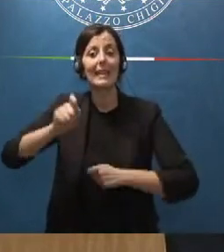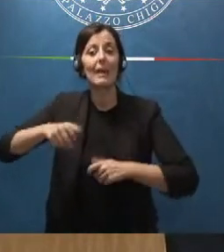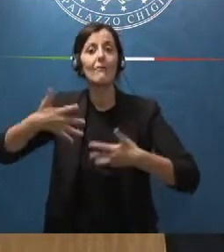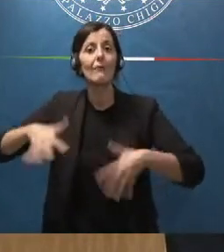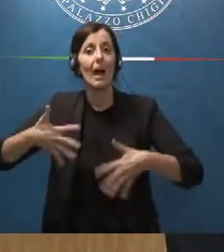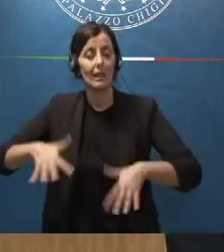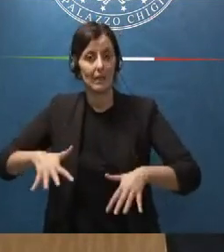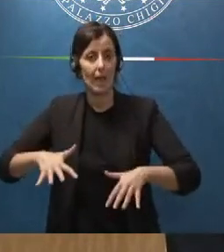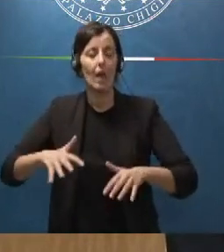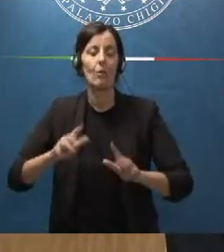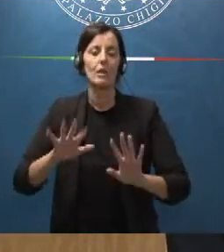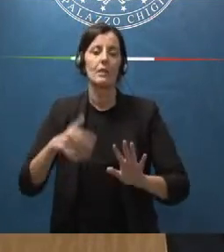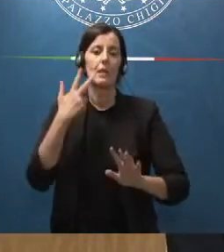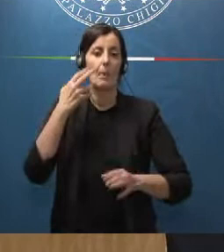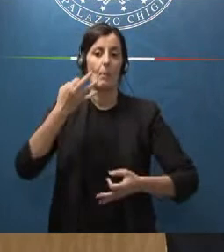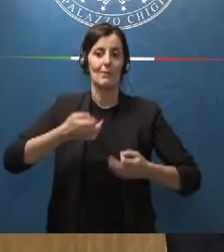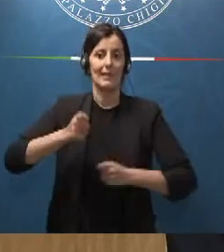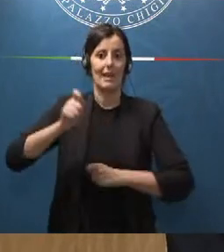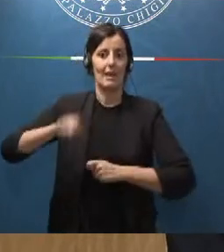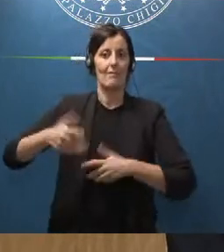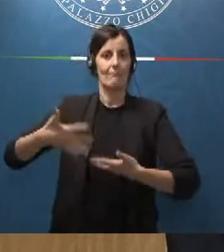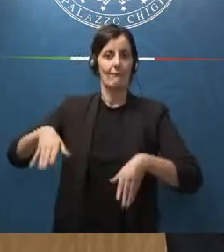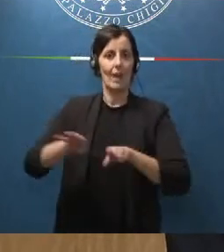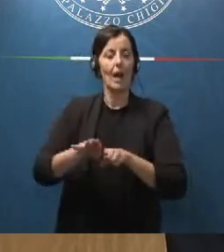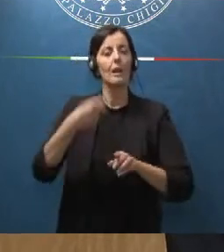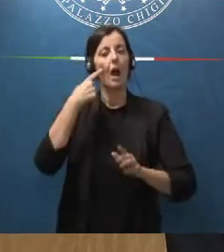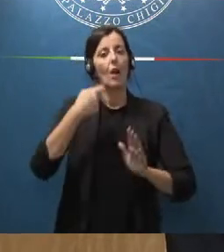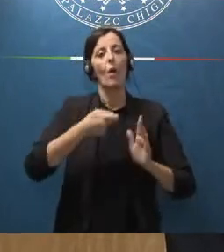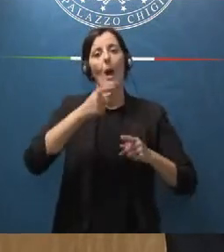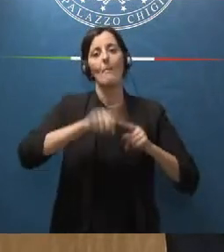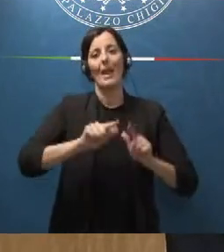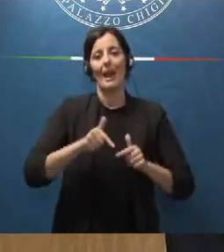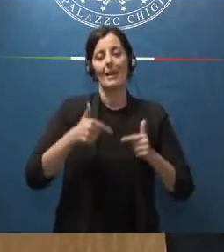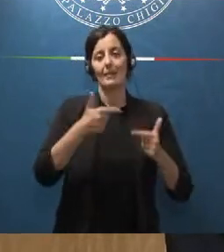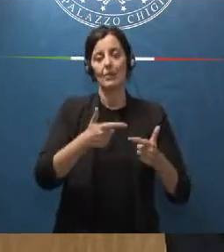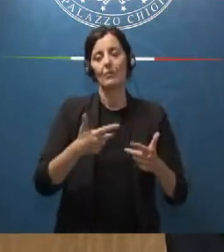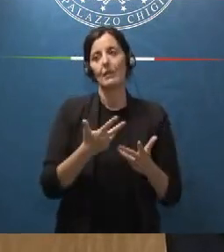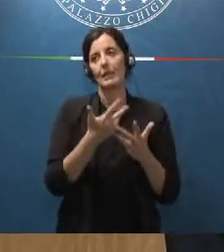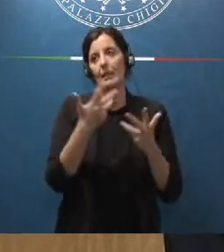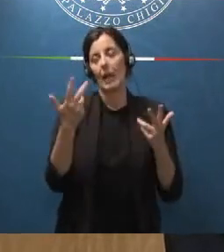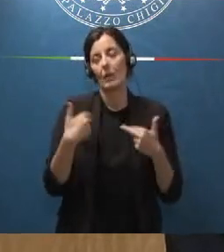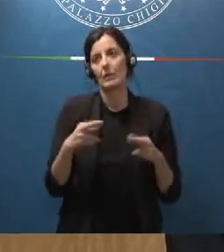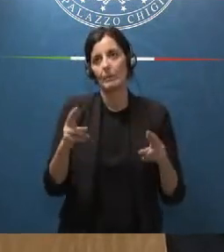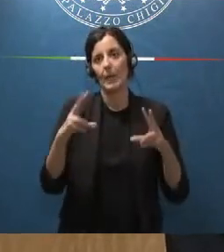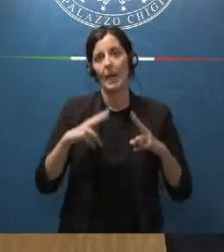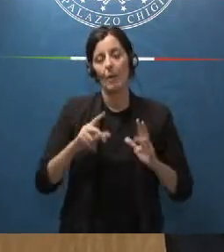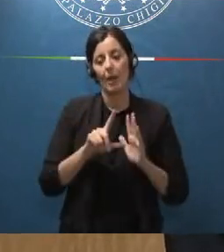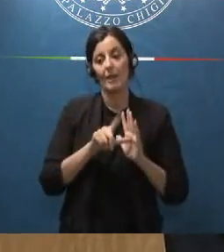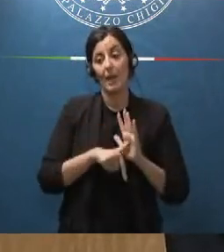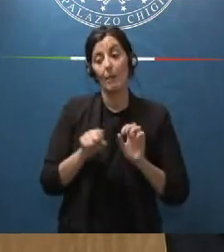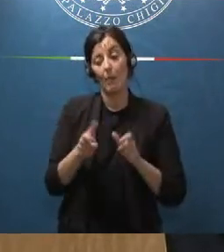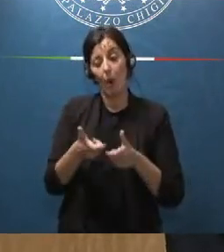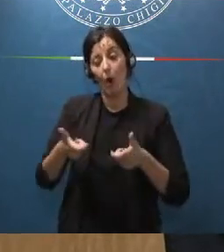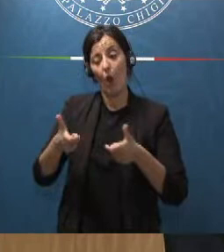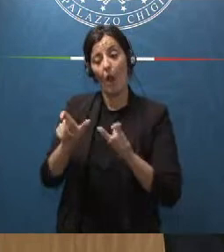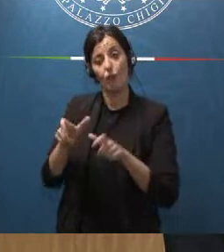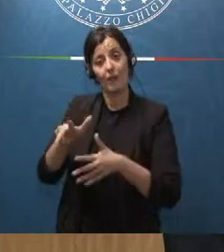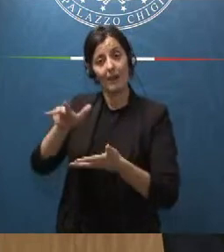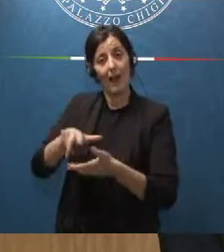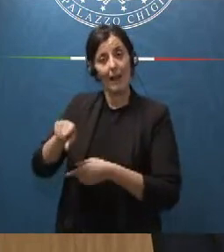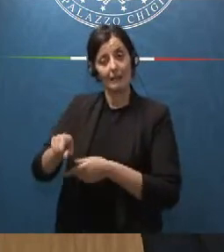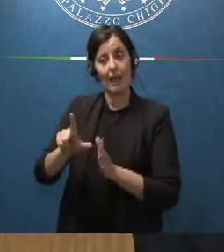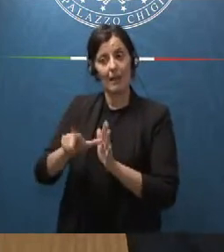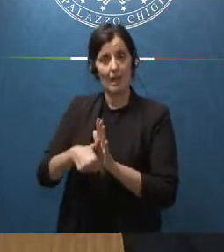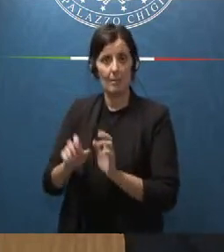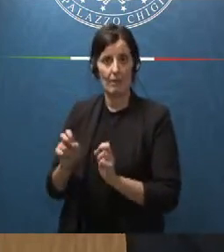fronte di una sentenza passata in giudicato è evidente che ci auguriamo che le tempistiche soprattutto del collegio di garanzia ma siamo certi che